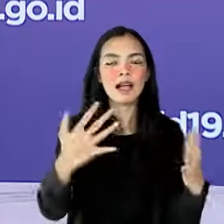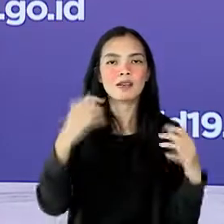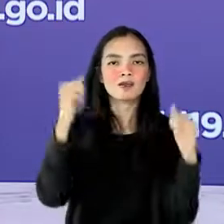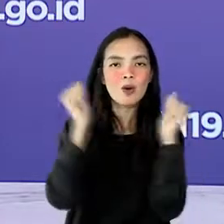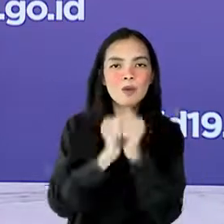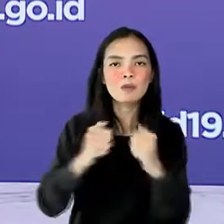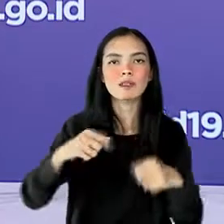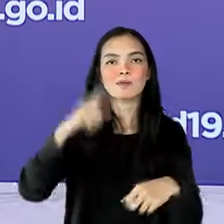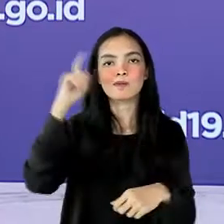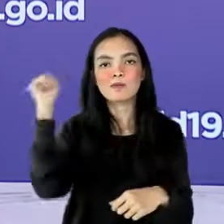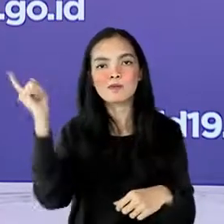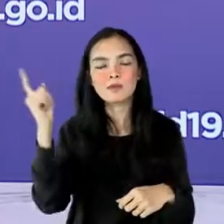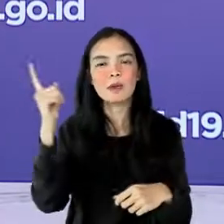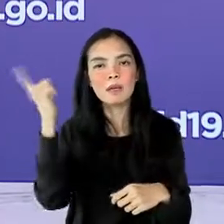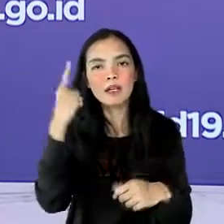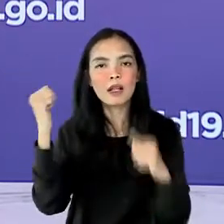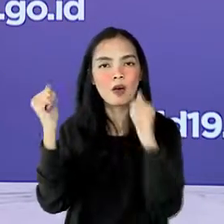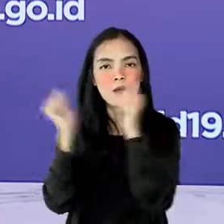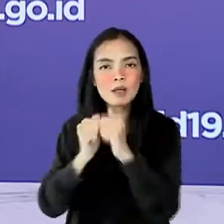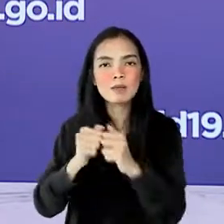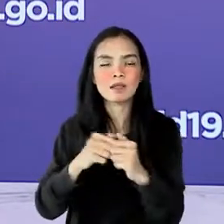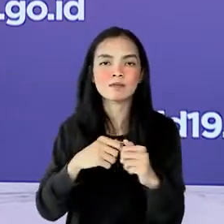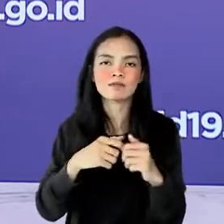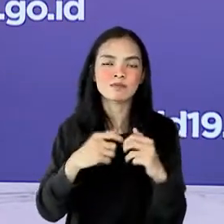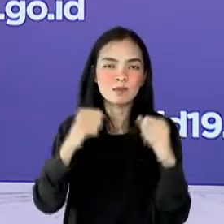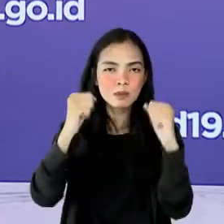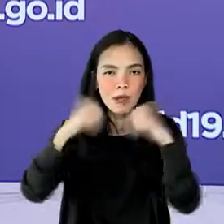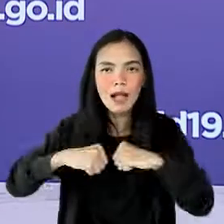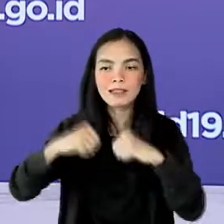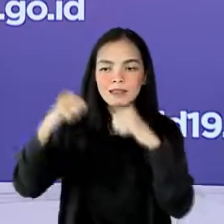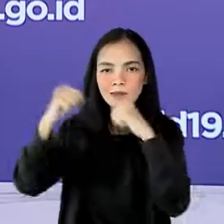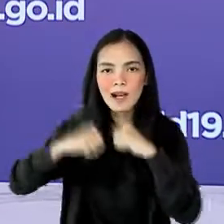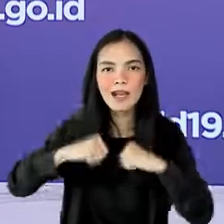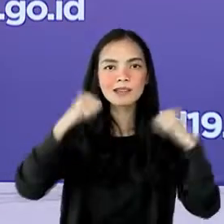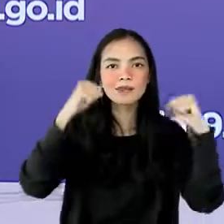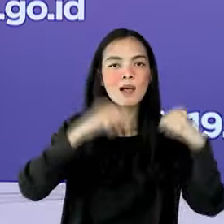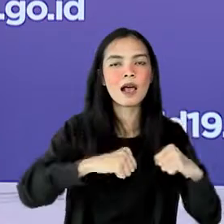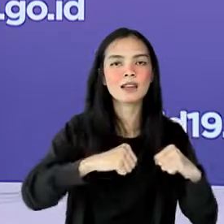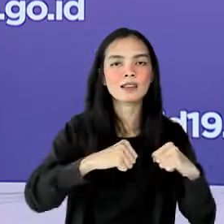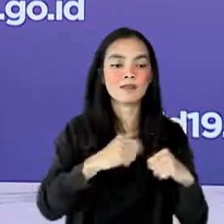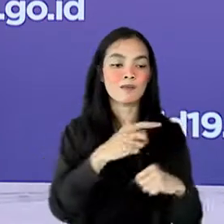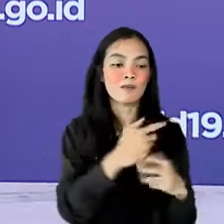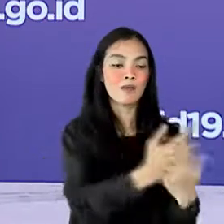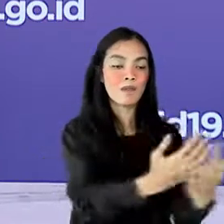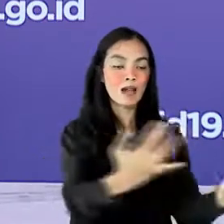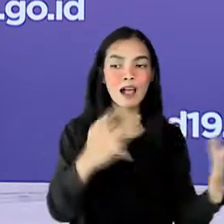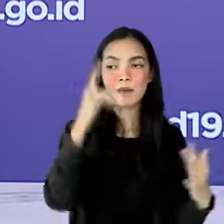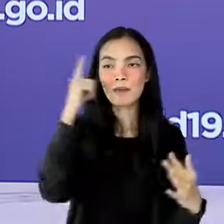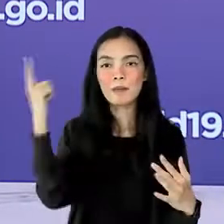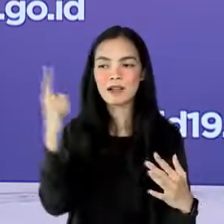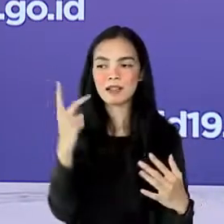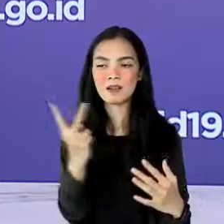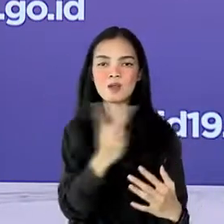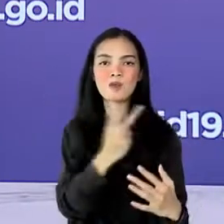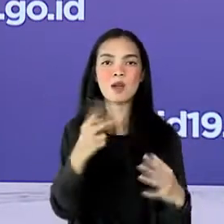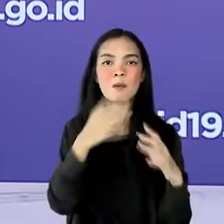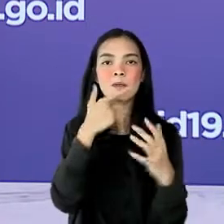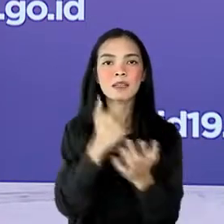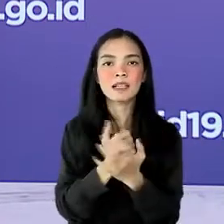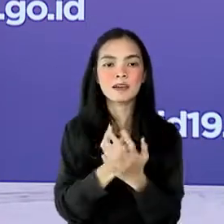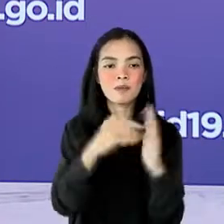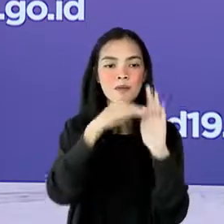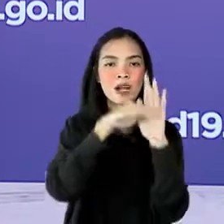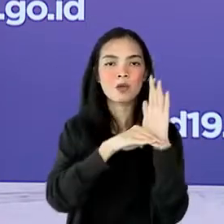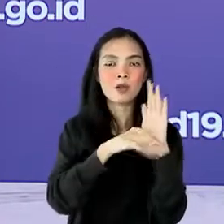kesepakatan dari seluruh unsur pemerintah dan masyarakat. Kedua hal ini menjadi kunci terlaksananya